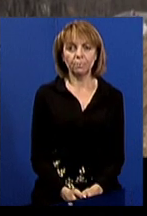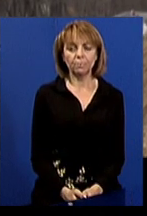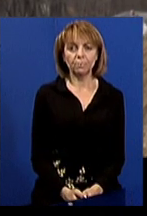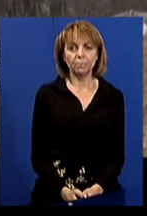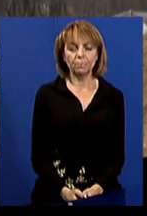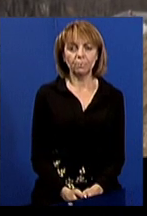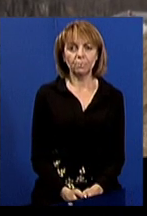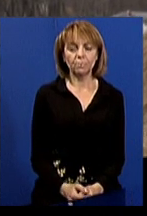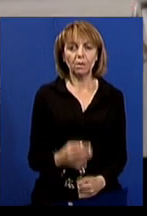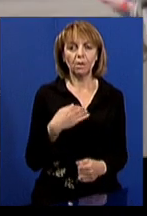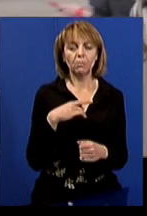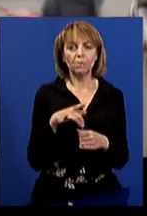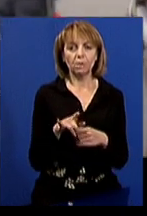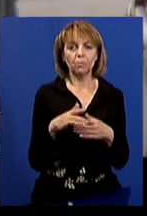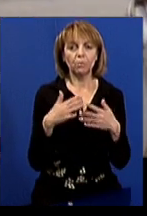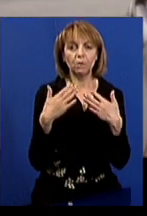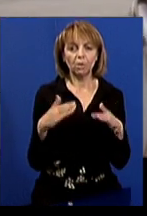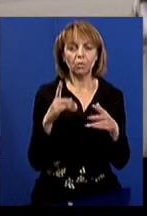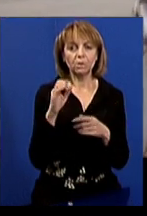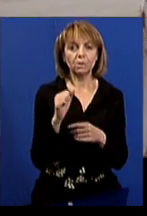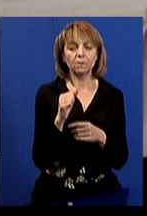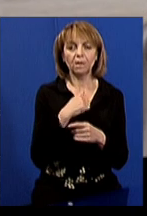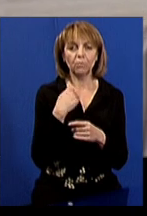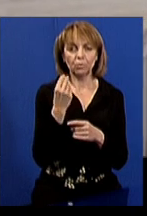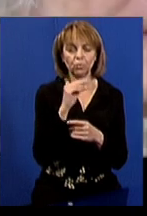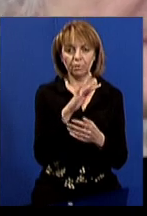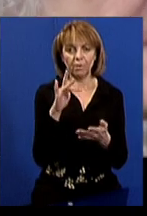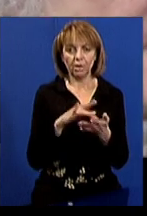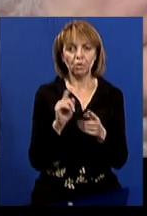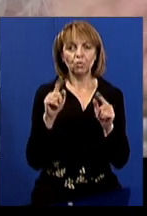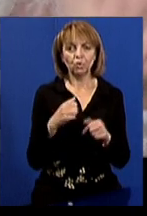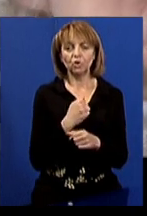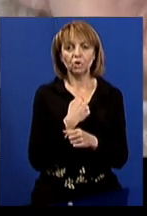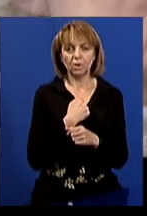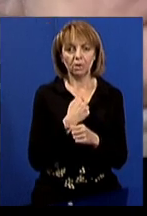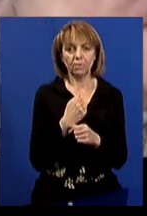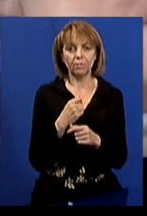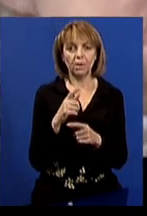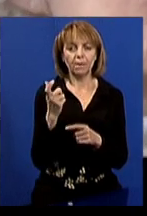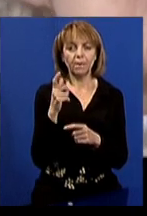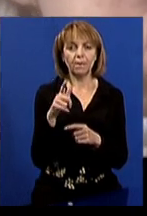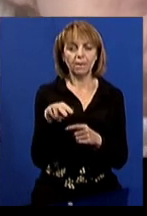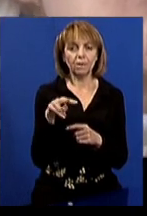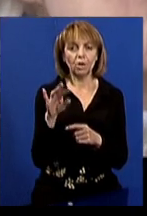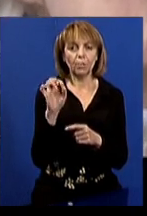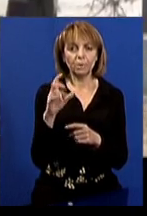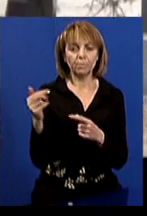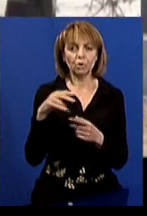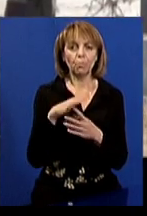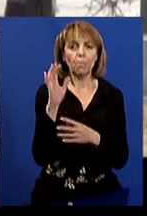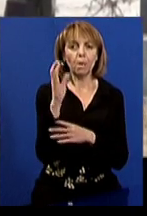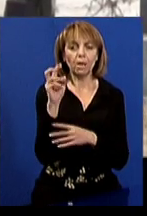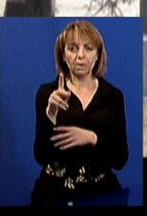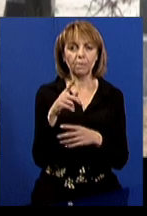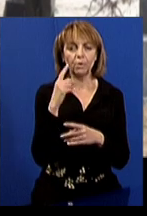Ми втратили одне із надбань Харкова і дуже шкода. Харків'янка Лідія Капніс прийшла до парку. Каже, до